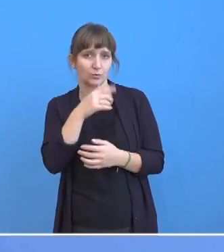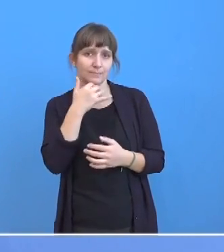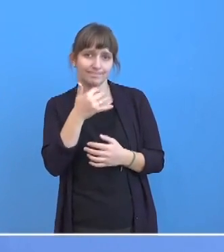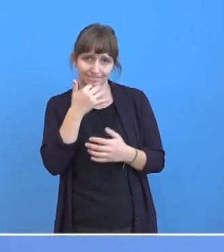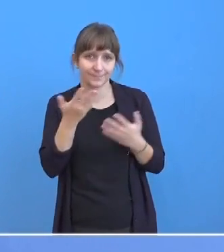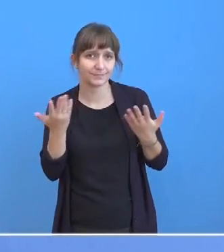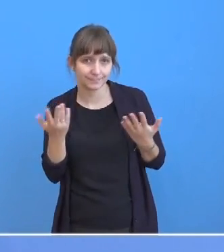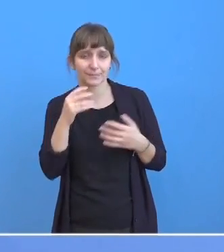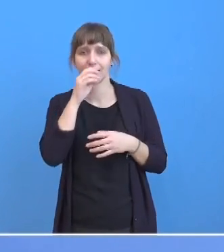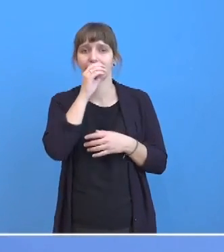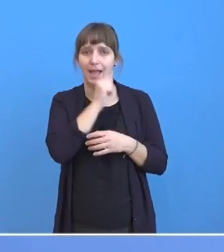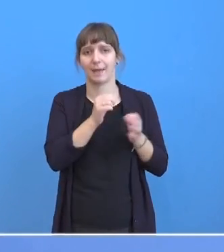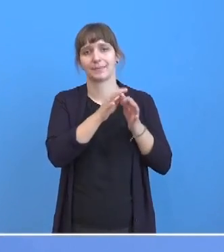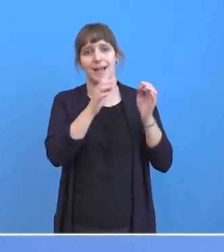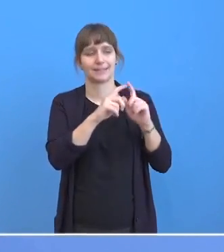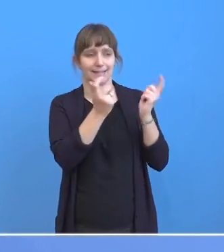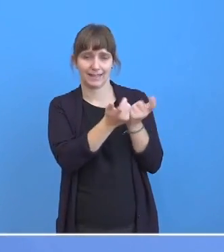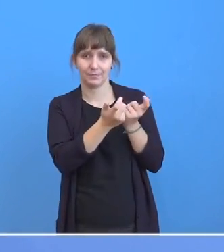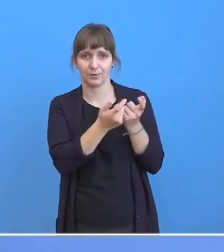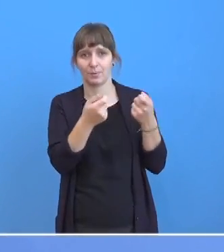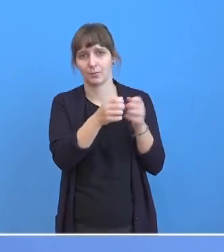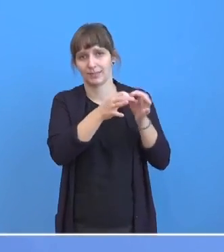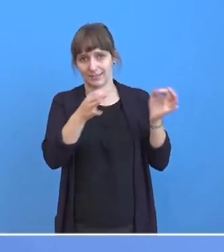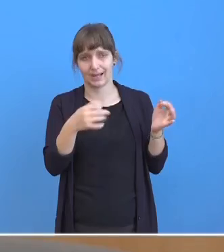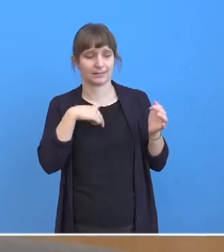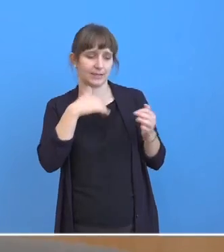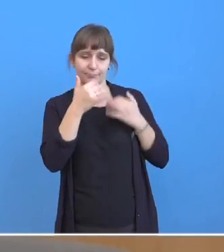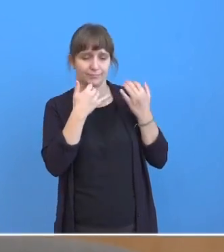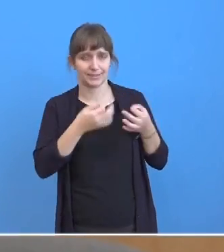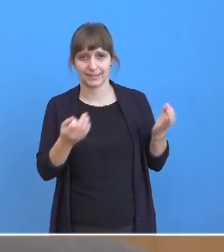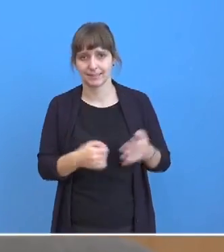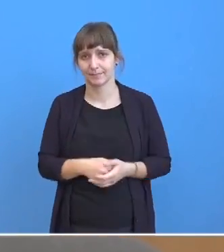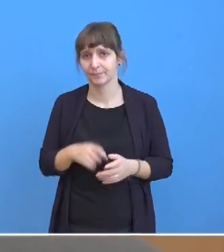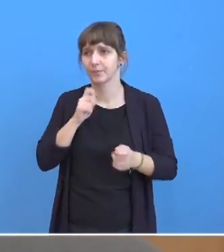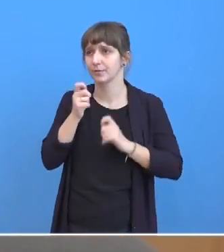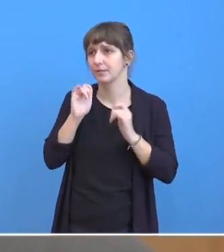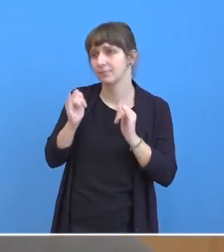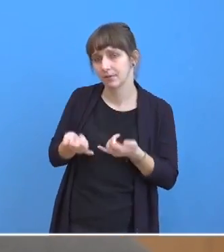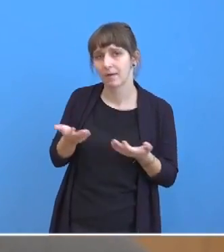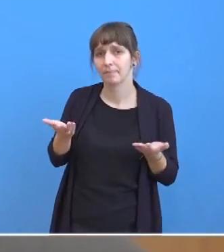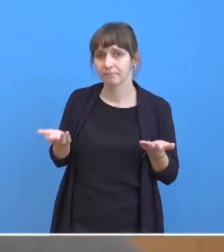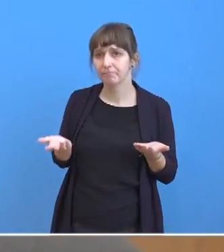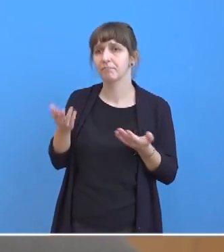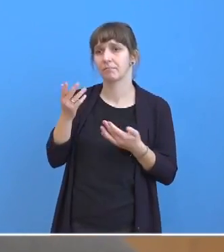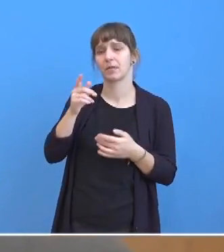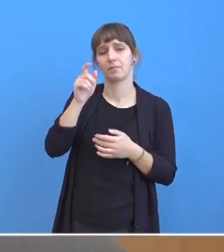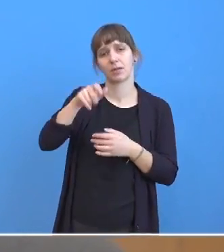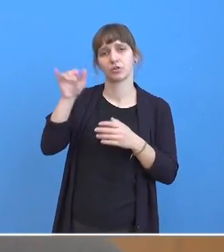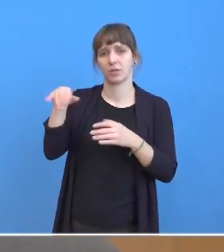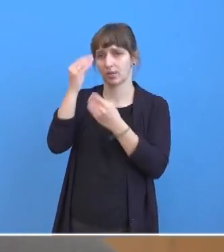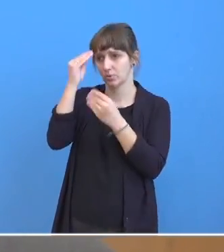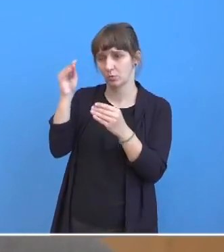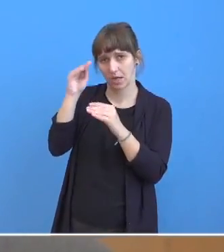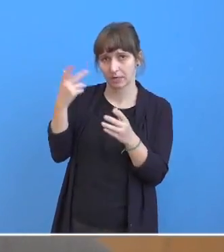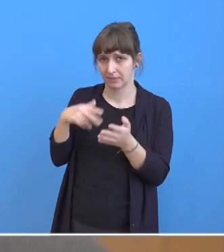zuständigen geheimtagenen Gremien des Deutschen Bundestages. Ja, nun haben Menschen, die Zugang zu diesen Informationen haben, sie